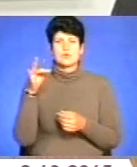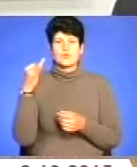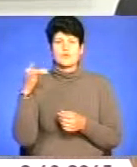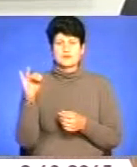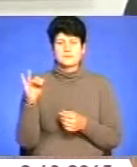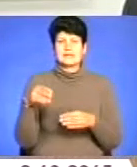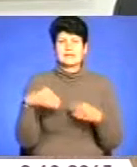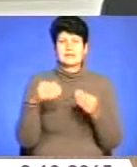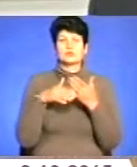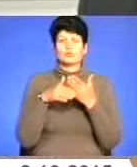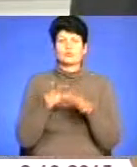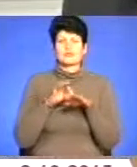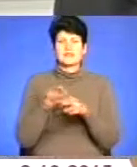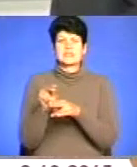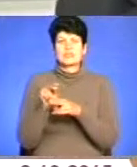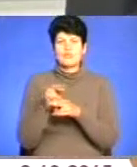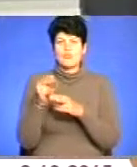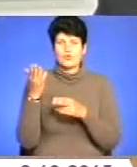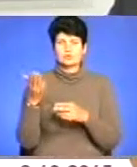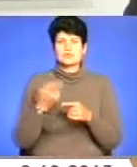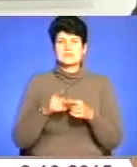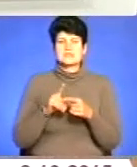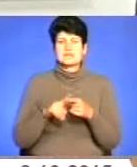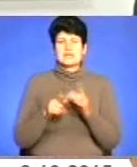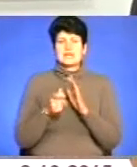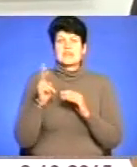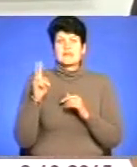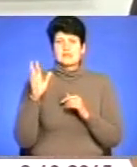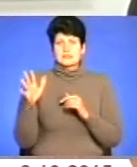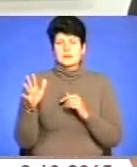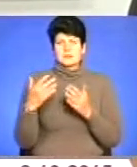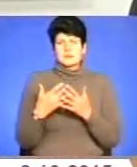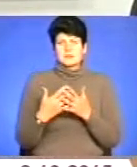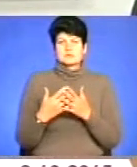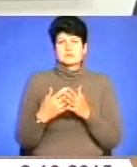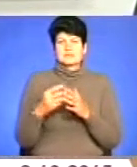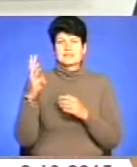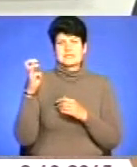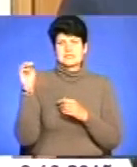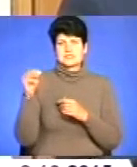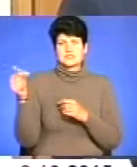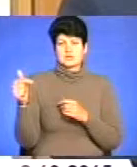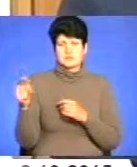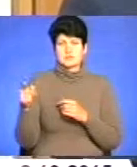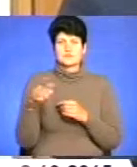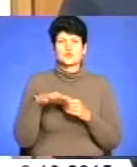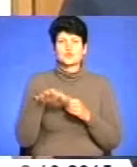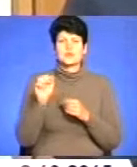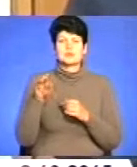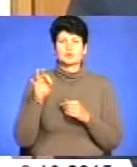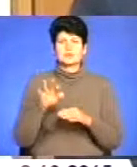допомогу у проведенні ремонту цієї квартири. Приблизно це було 300 тисяч гривень. В зоні АТО